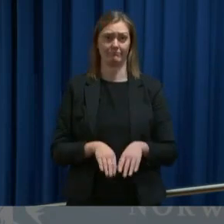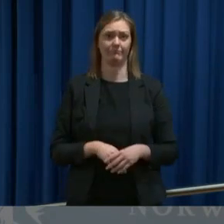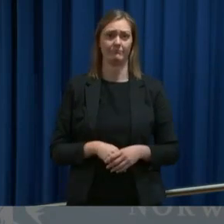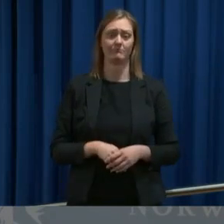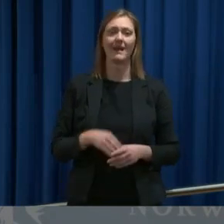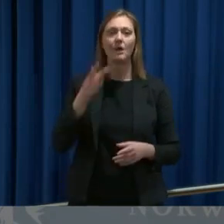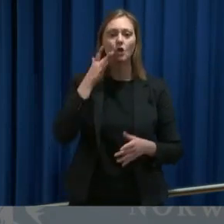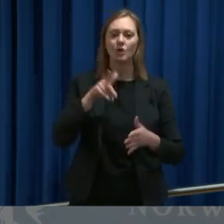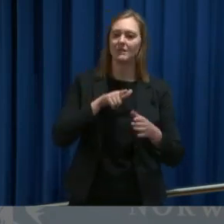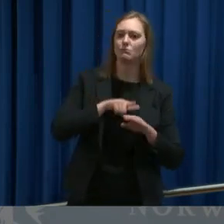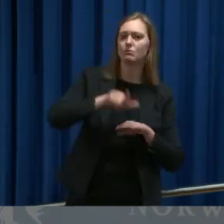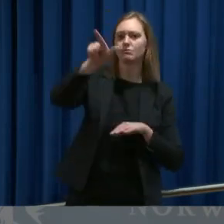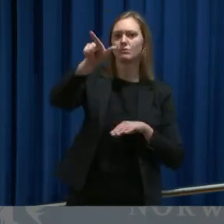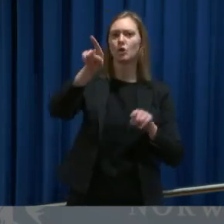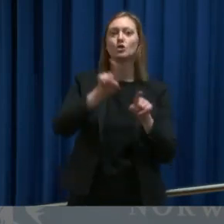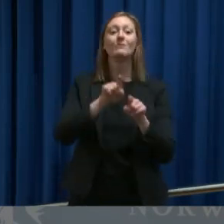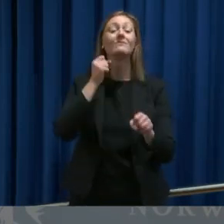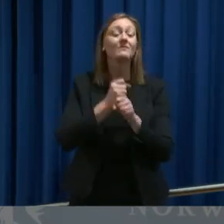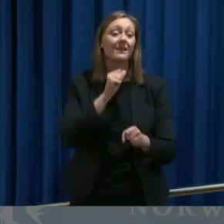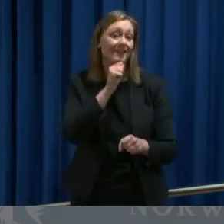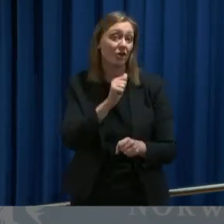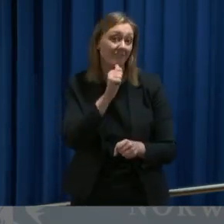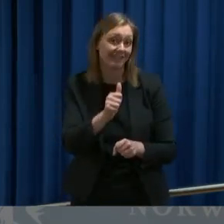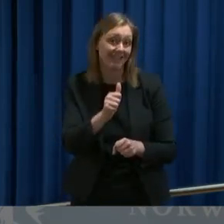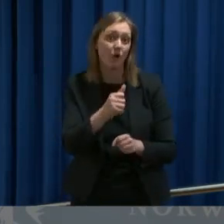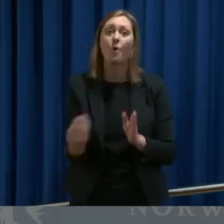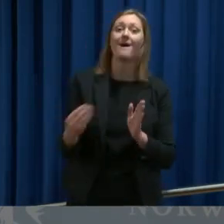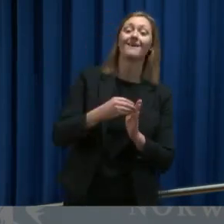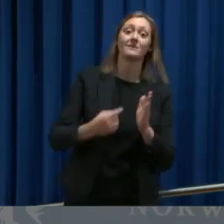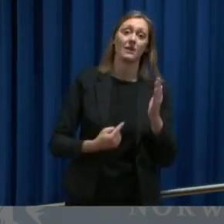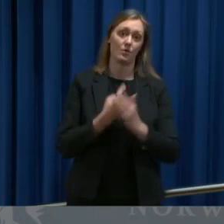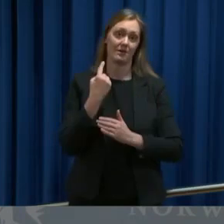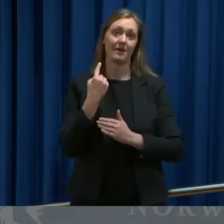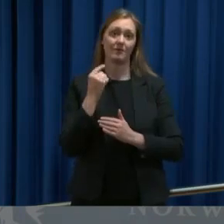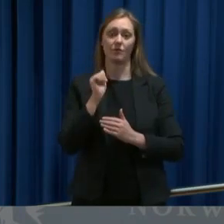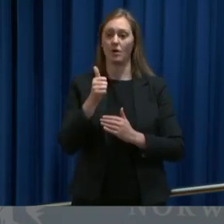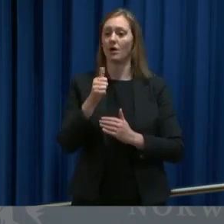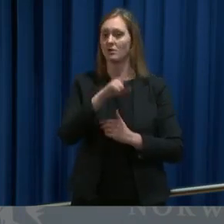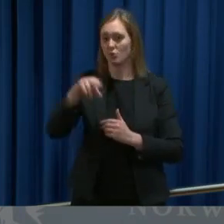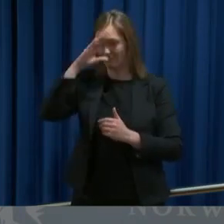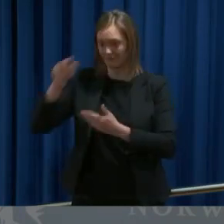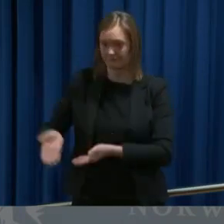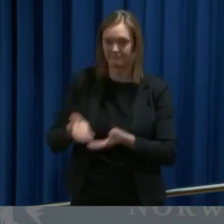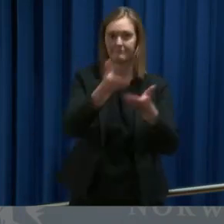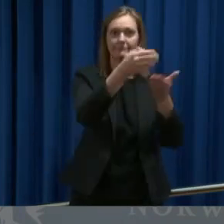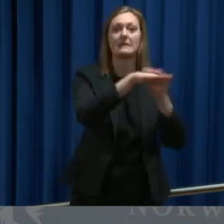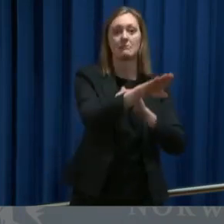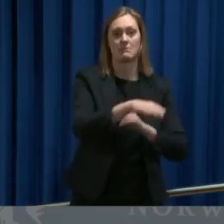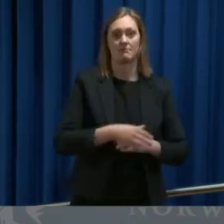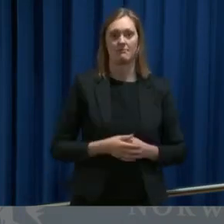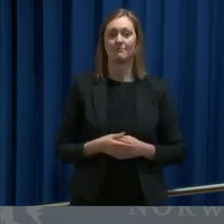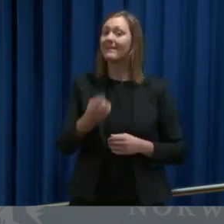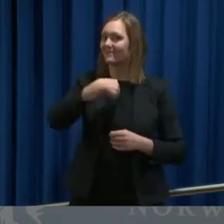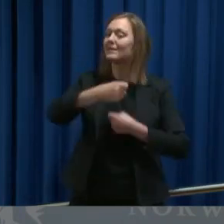de gjennomfører flygninger som er helt nødvendige og ekstraordinære for å få nordmenn hjem. Dette